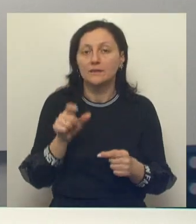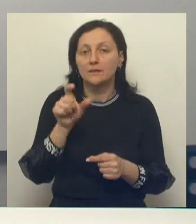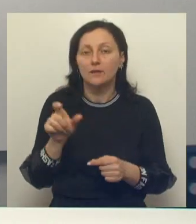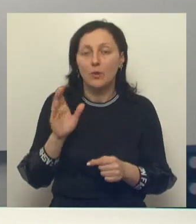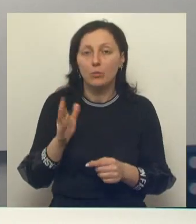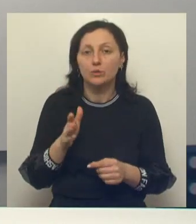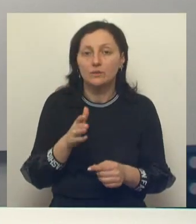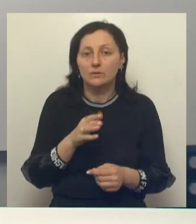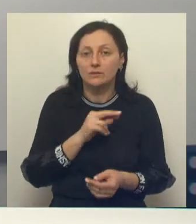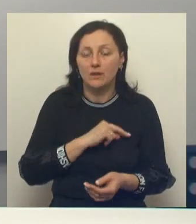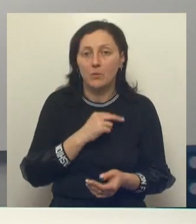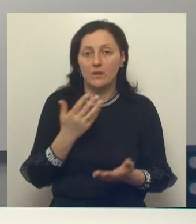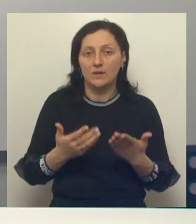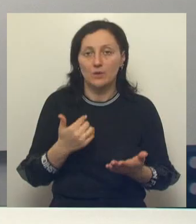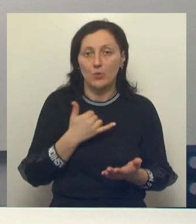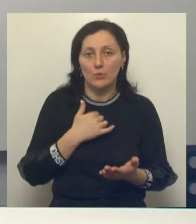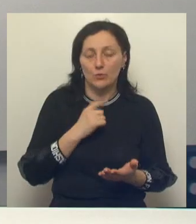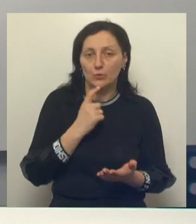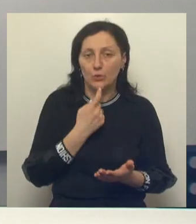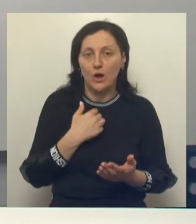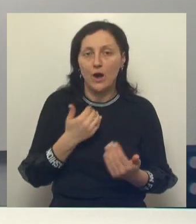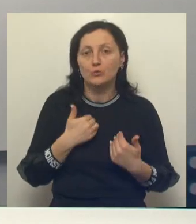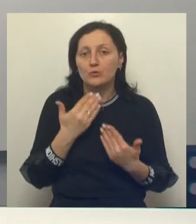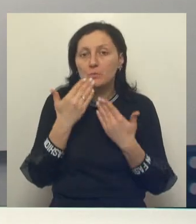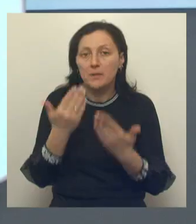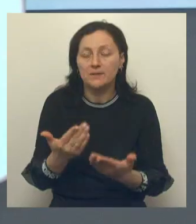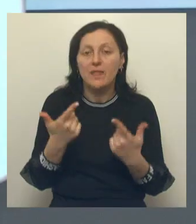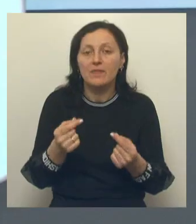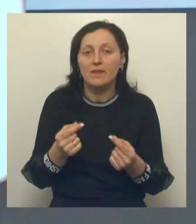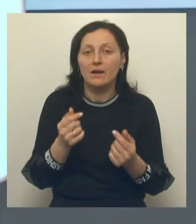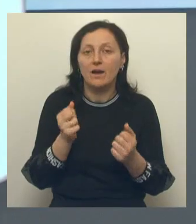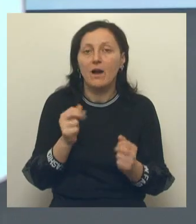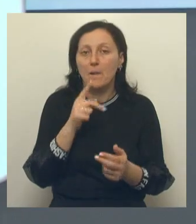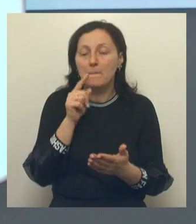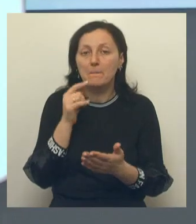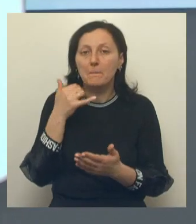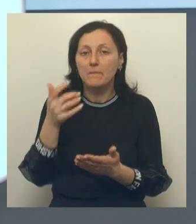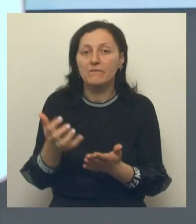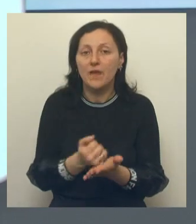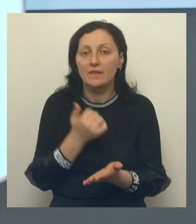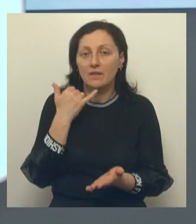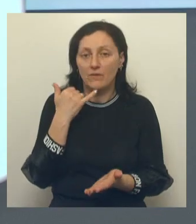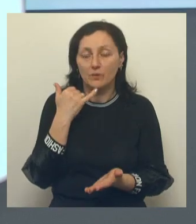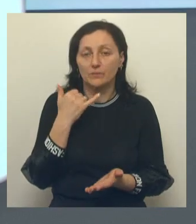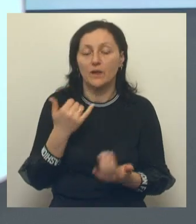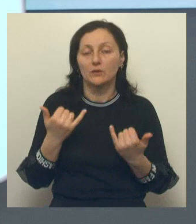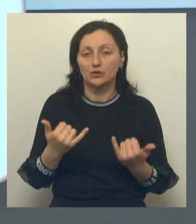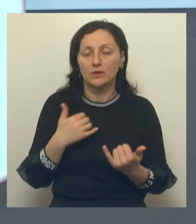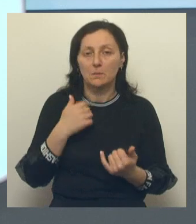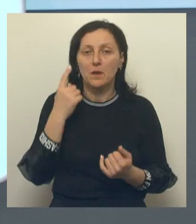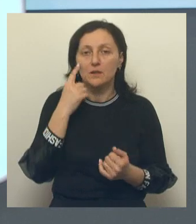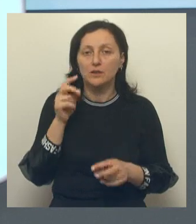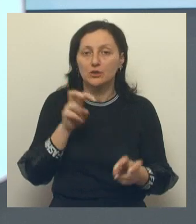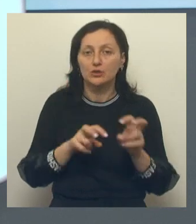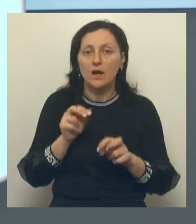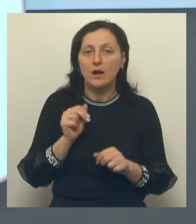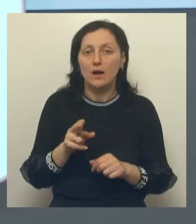мне связаться с волонтерами, если, например, у меня какие-то трудности возникли, и мне нужна такая помощь? В настоящее время мы прорабатываем вопросы по размещению